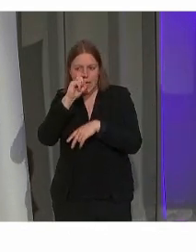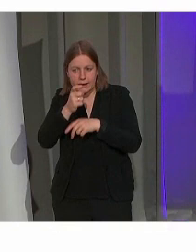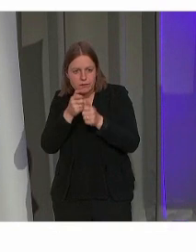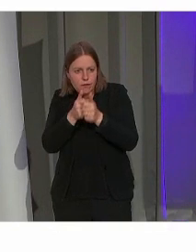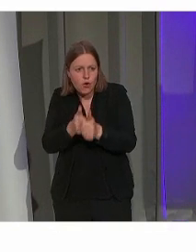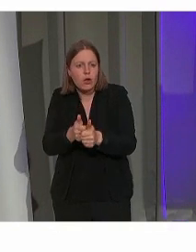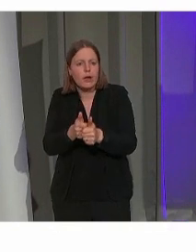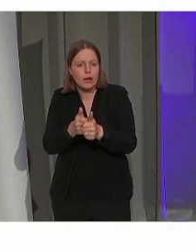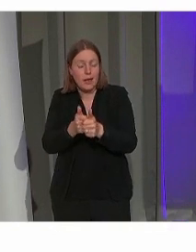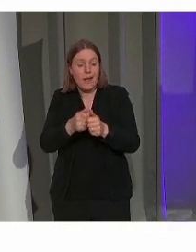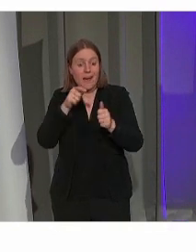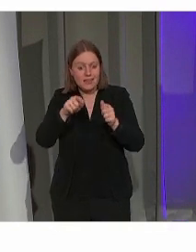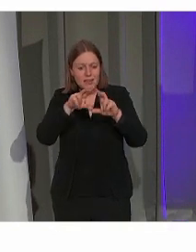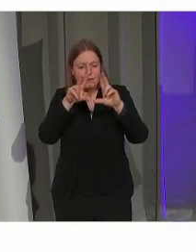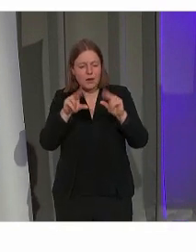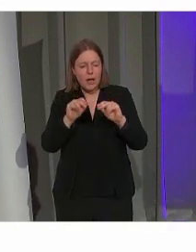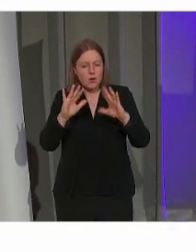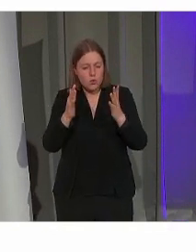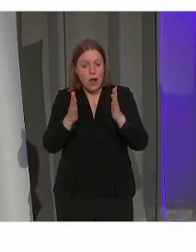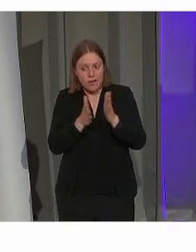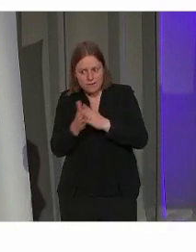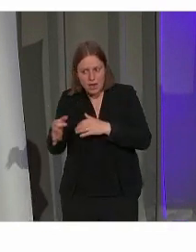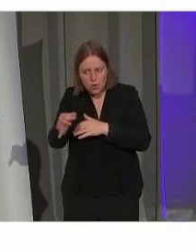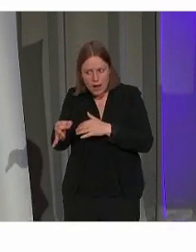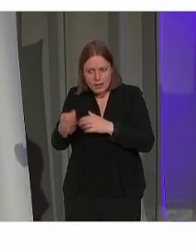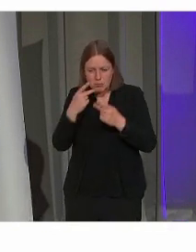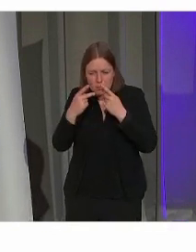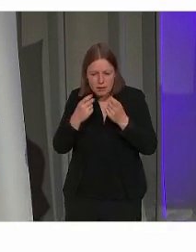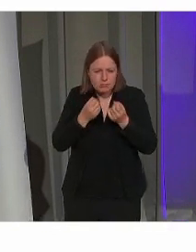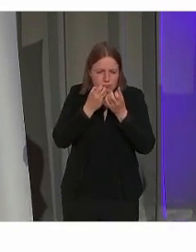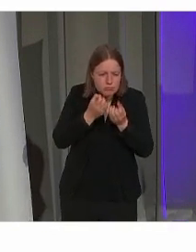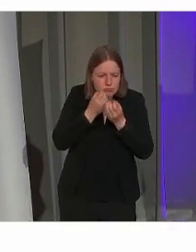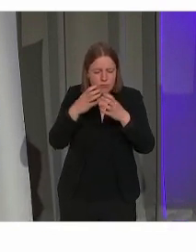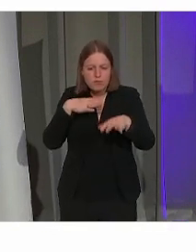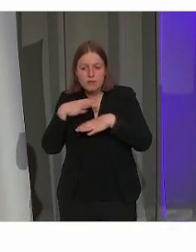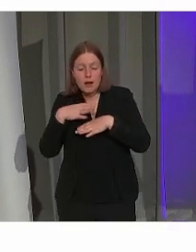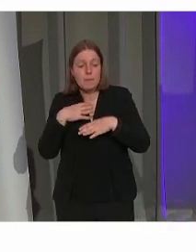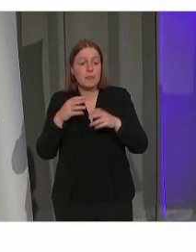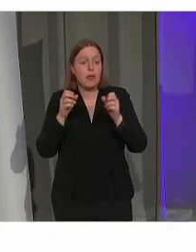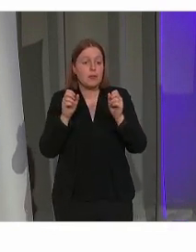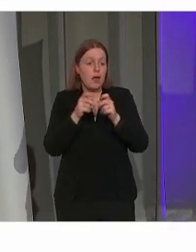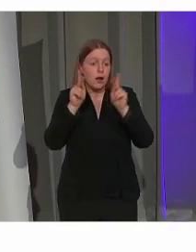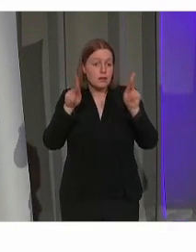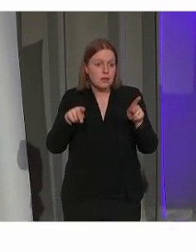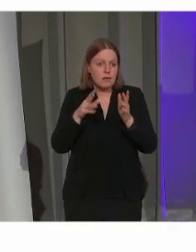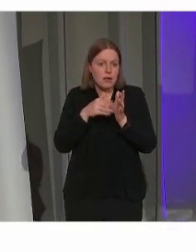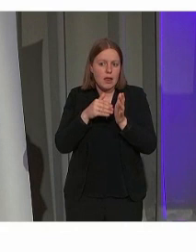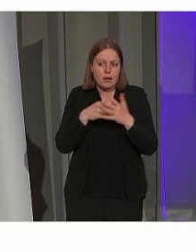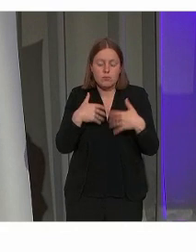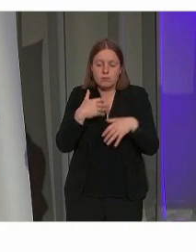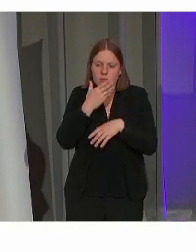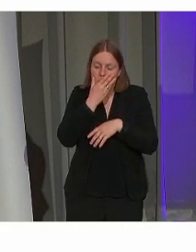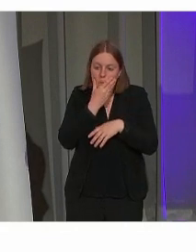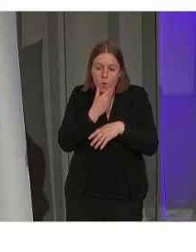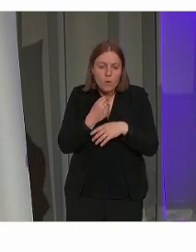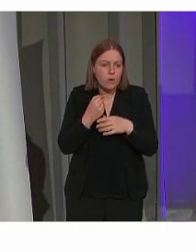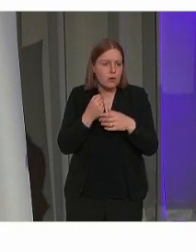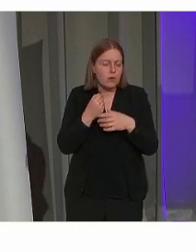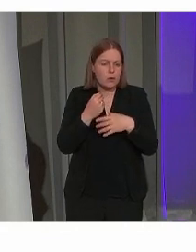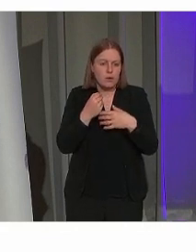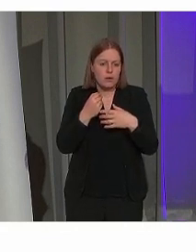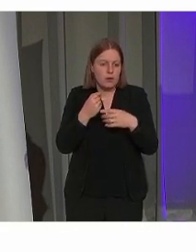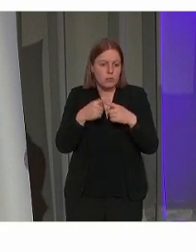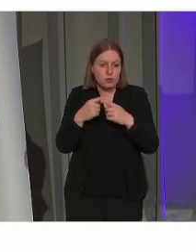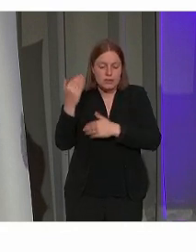En dat verhaal proberen we vooral via de locatie te vertellen. En uiteraard heeft het kasteel van Laarne een heel mooi schrijnwerk. En uiteraard is het kasteel van